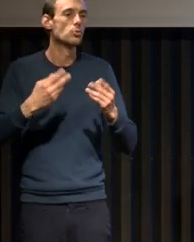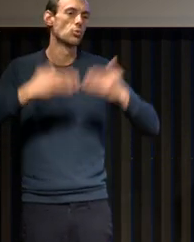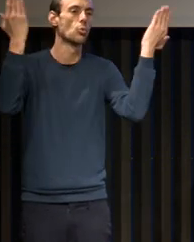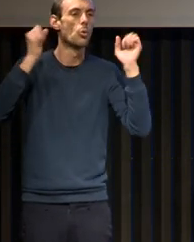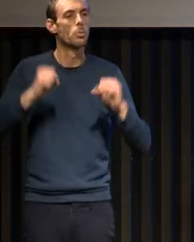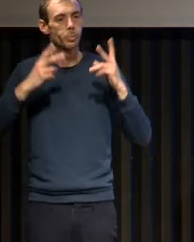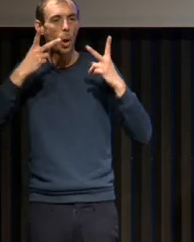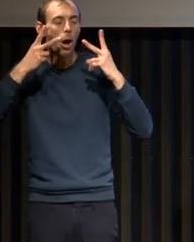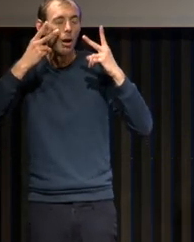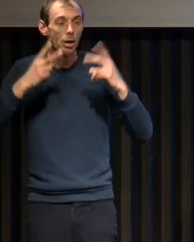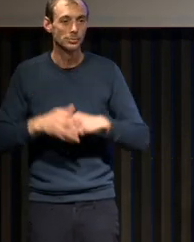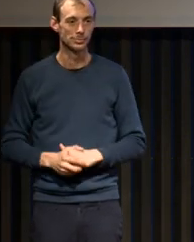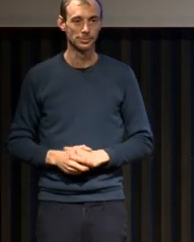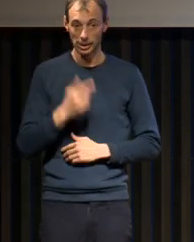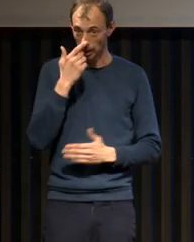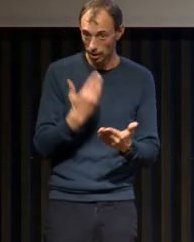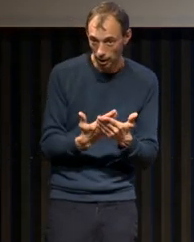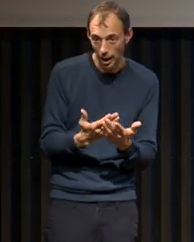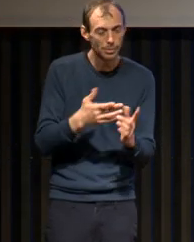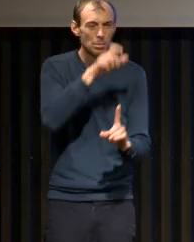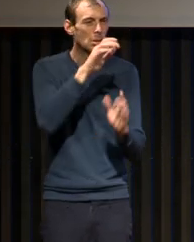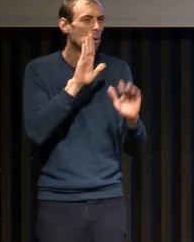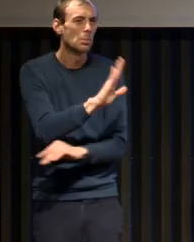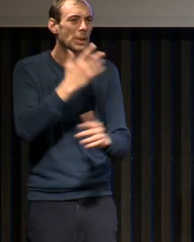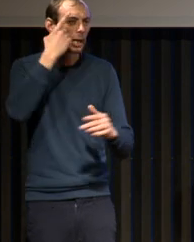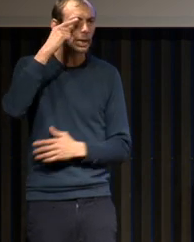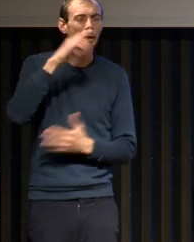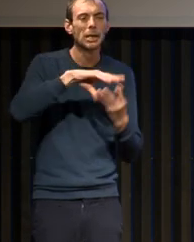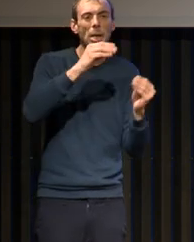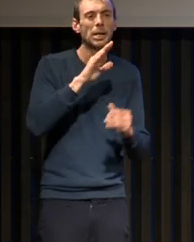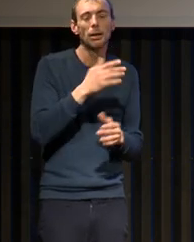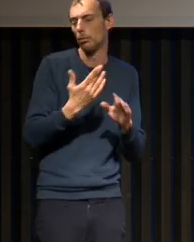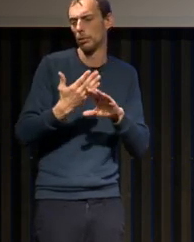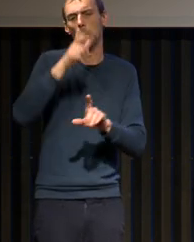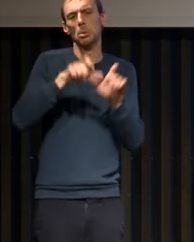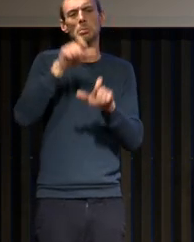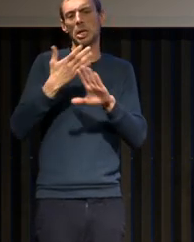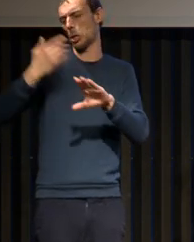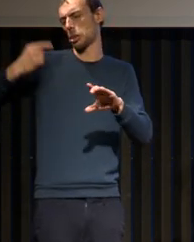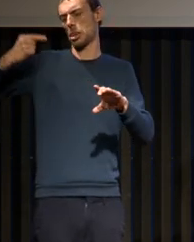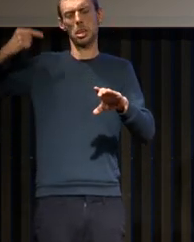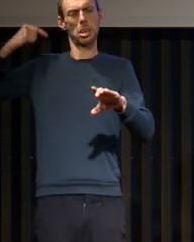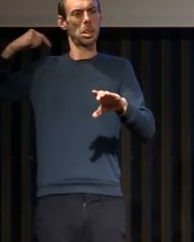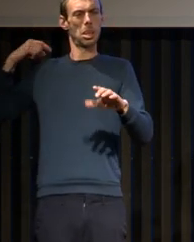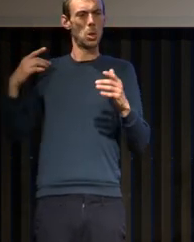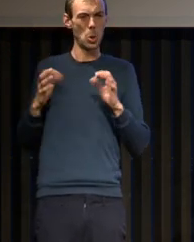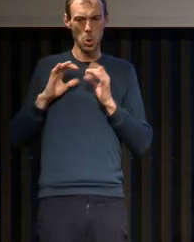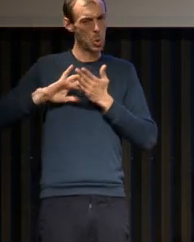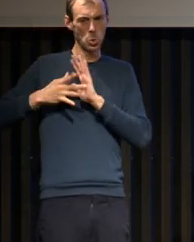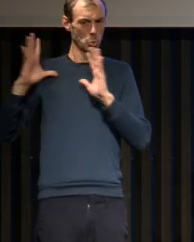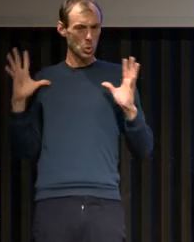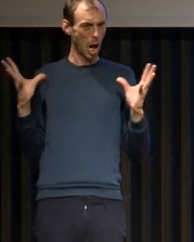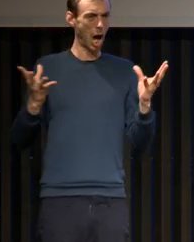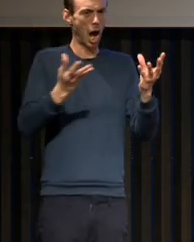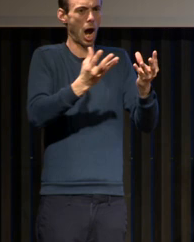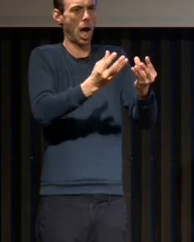on sent l'esprit de Caton, de Lugaretsi, de Christian Guillaumino, d'Henri Gasto, de Terry Young. Tous ces êtres qui ont construit l'histoire,